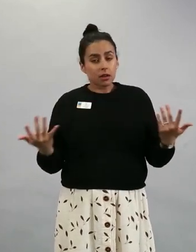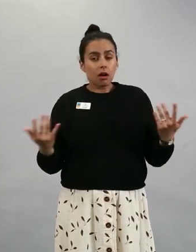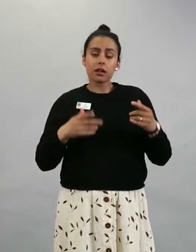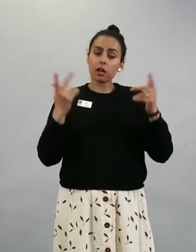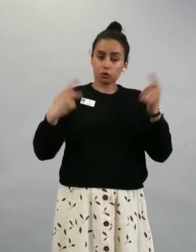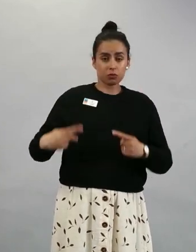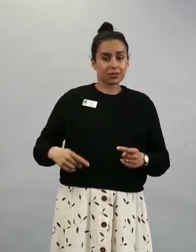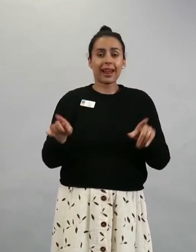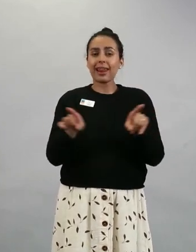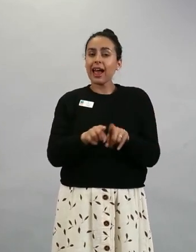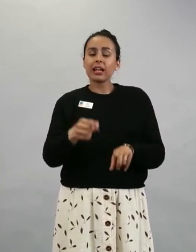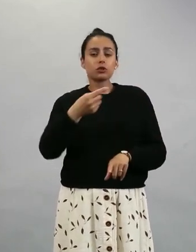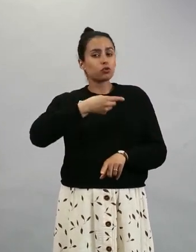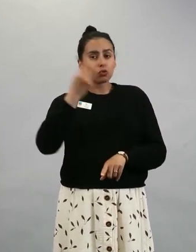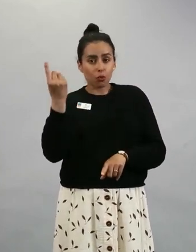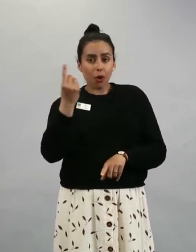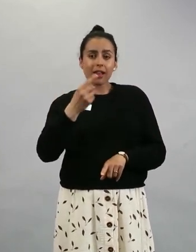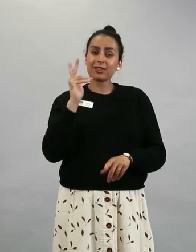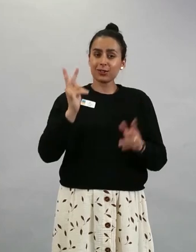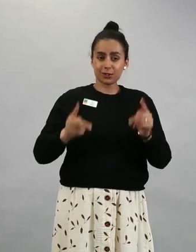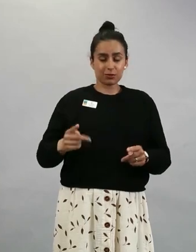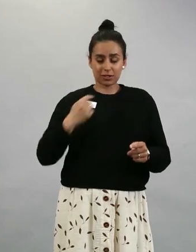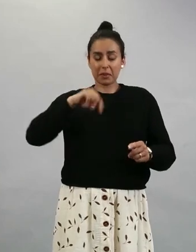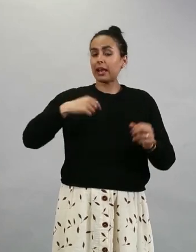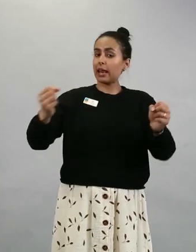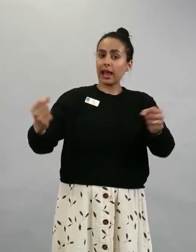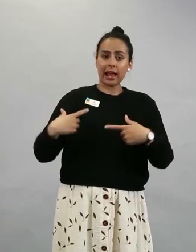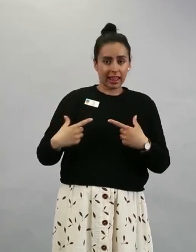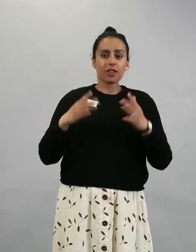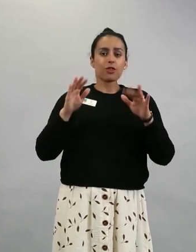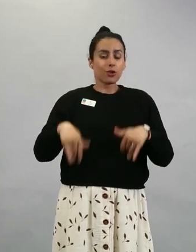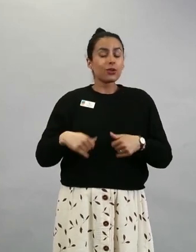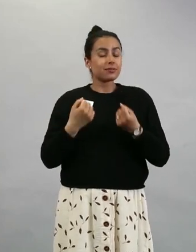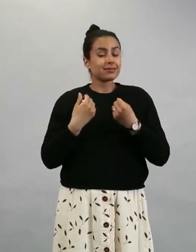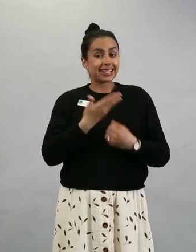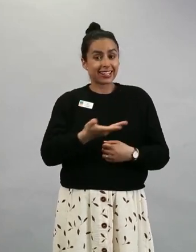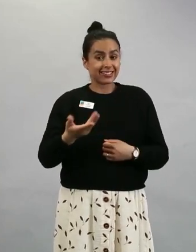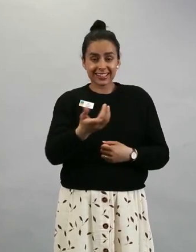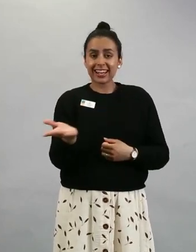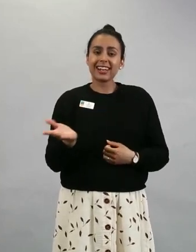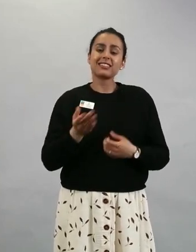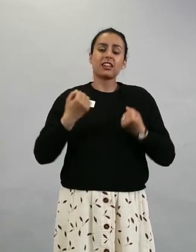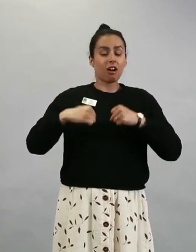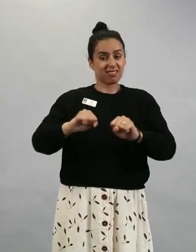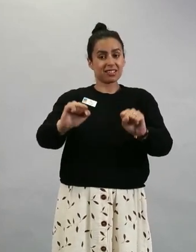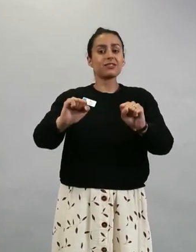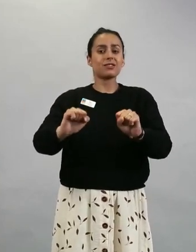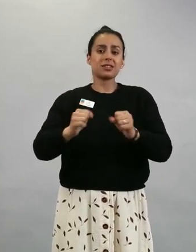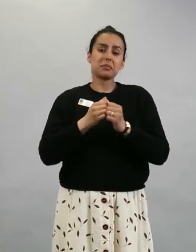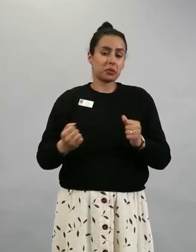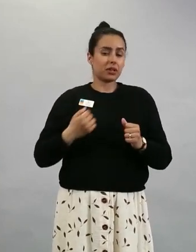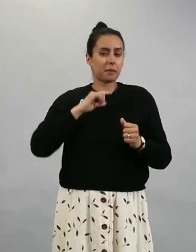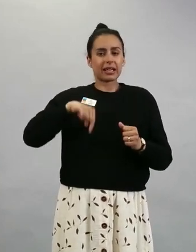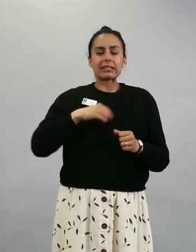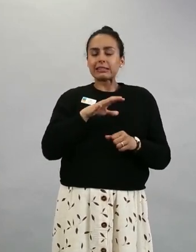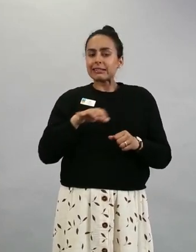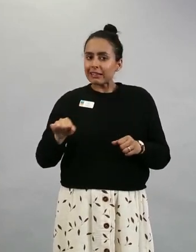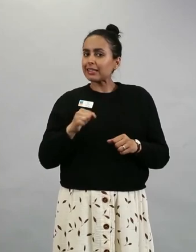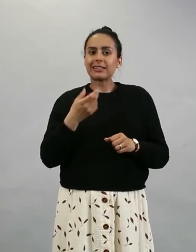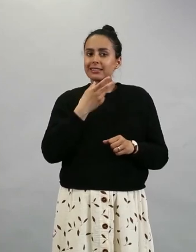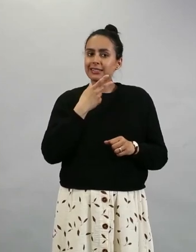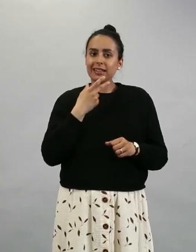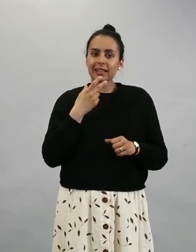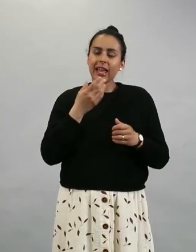tuhat kappaletta. Kiitos kaikille aktiivisuudesta. Valitettavasti emme mitenkään ehdi vastaamaan niihin kaikkiin, mutta Emman ja